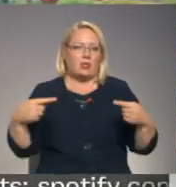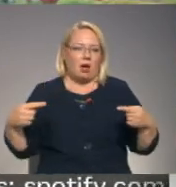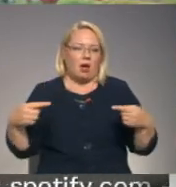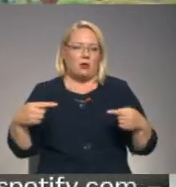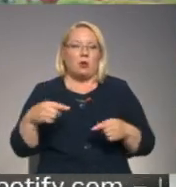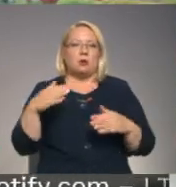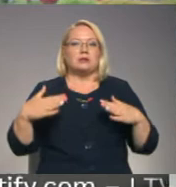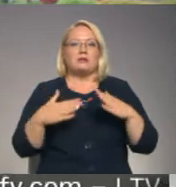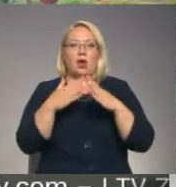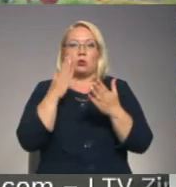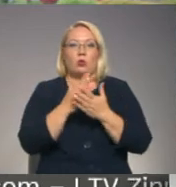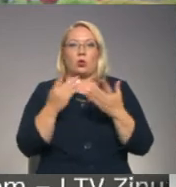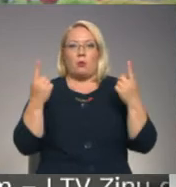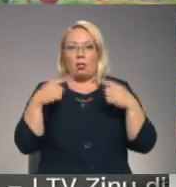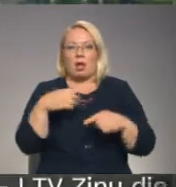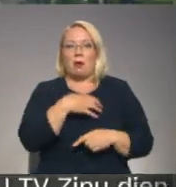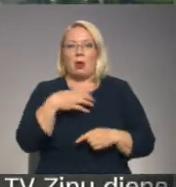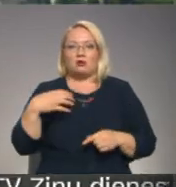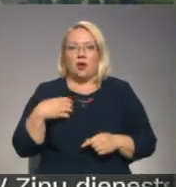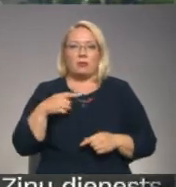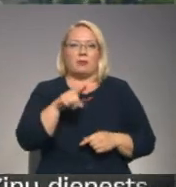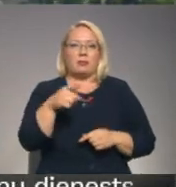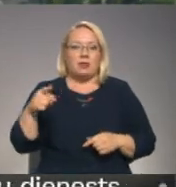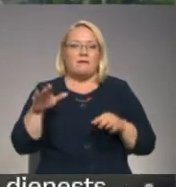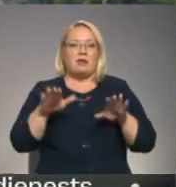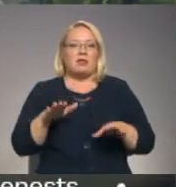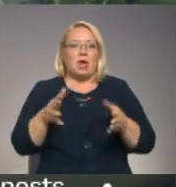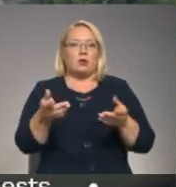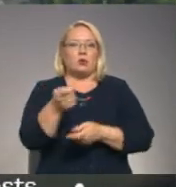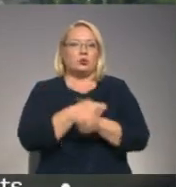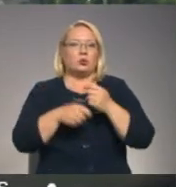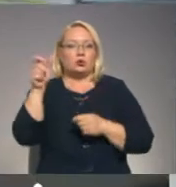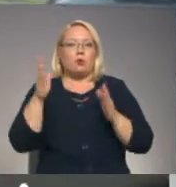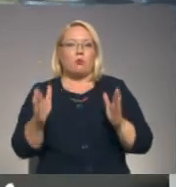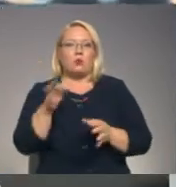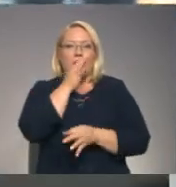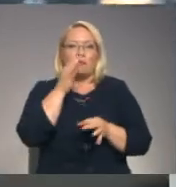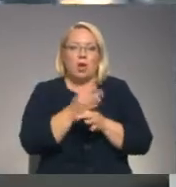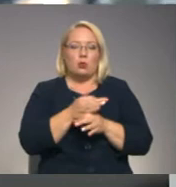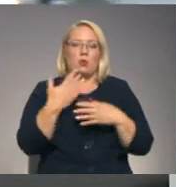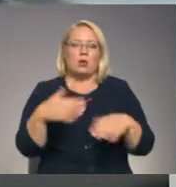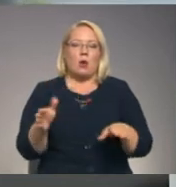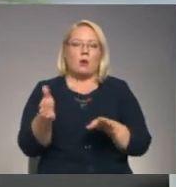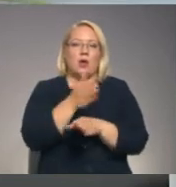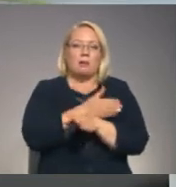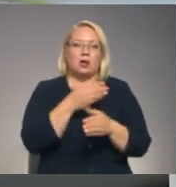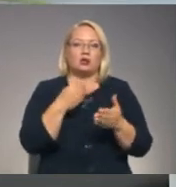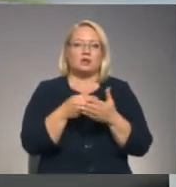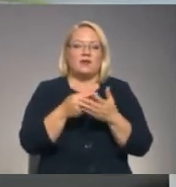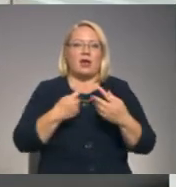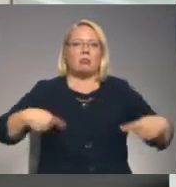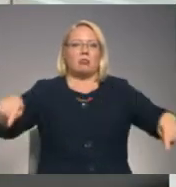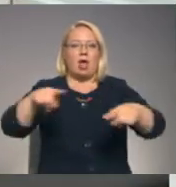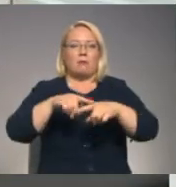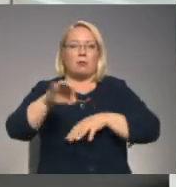Svētku norises laikā pašvaldība mudina arī vietējos uzņēmējus būt atbildīgiem un laikus izvērtēt telpu platību un cilvēku